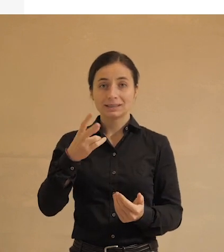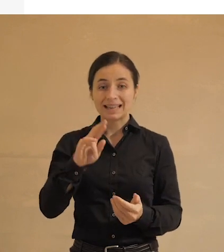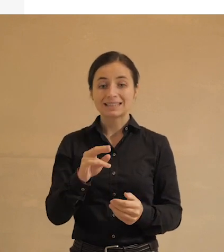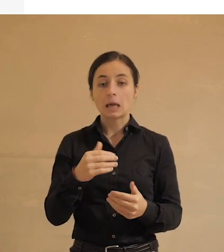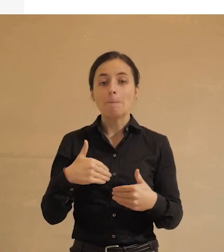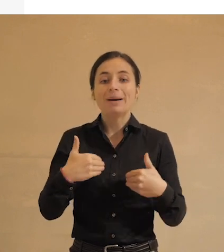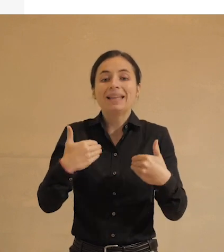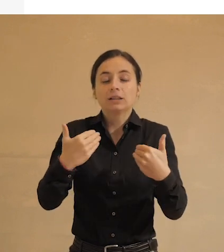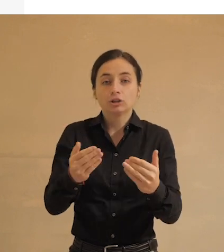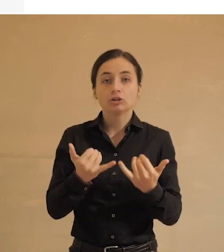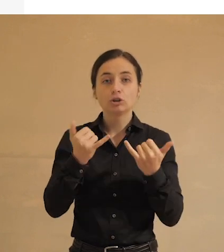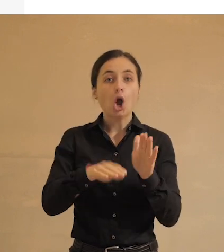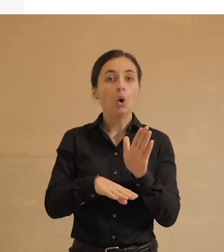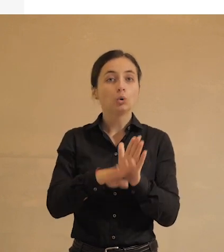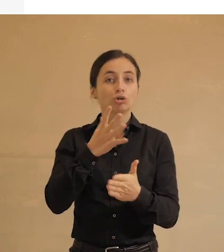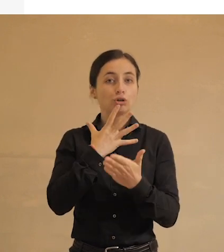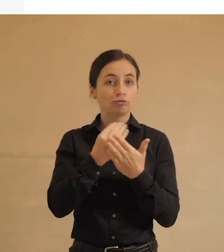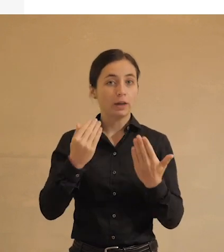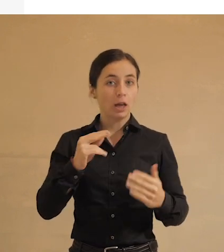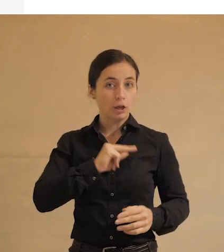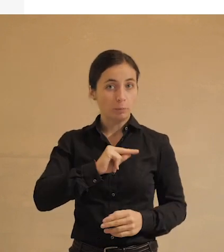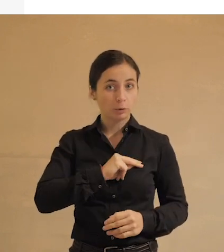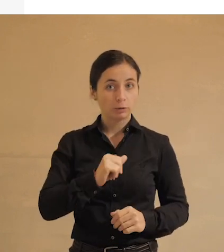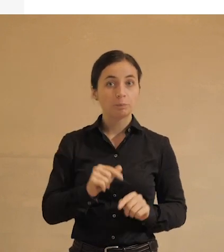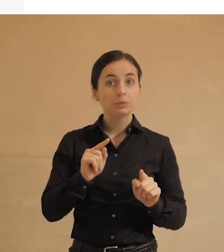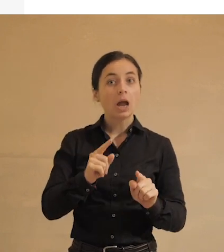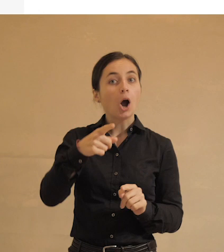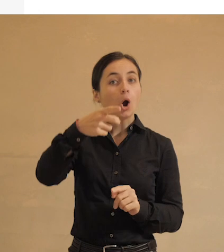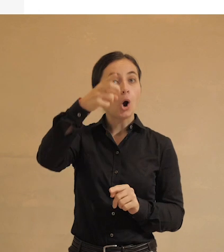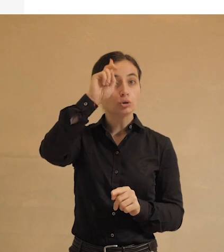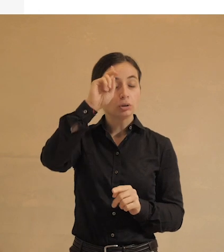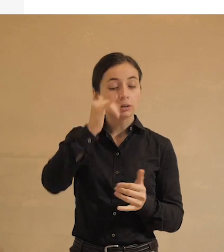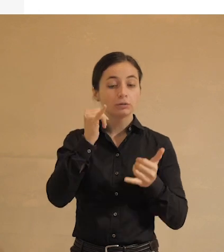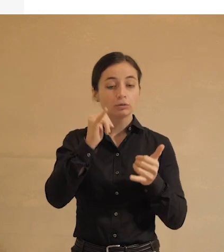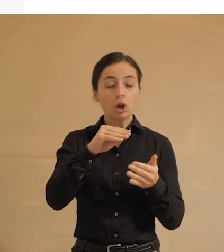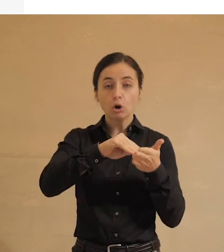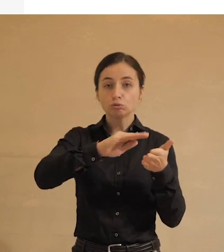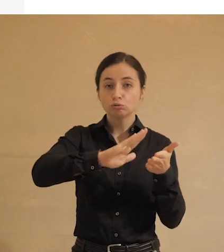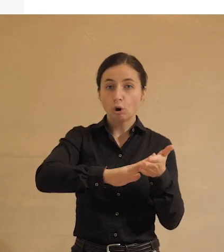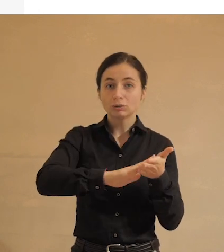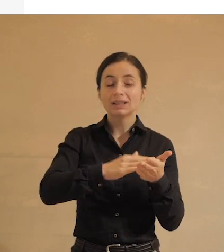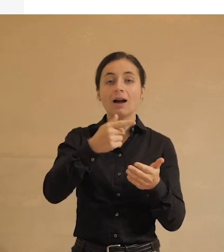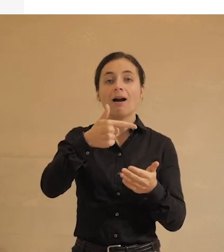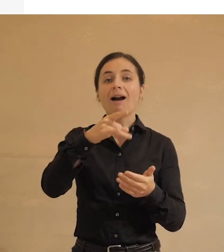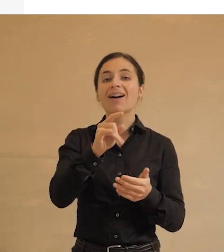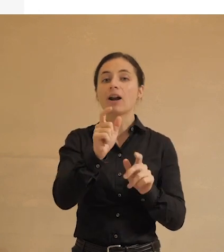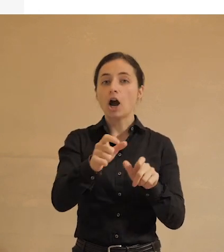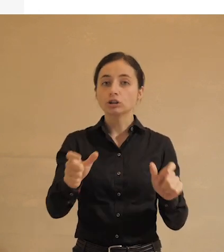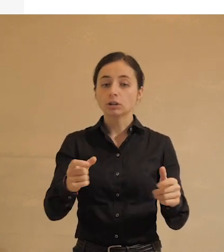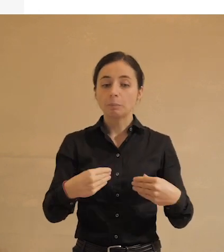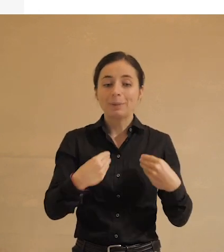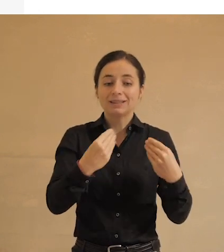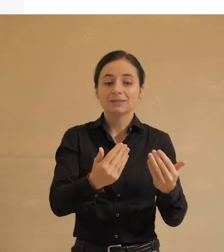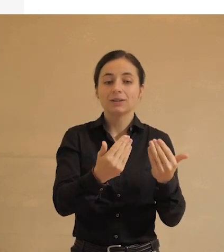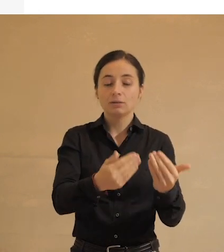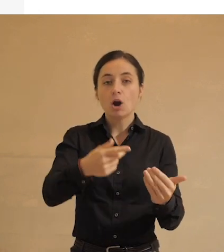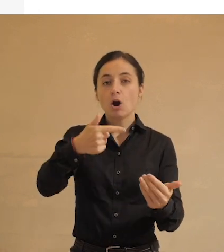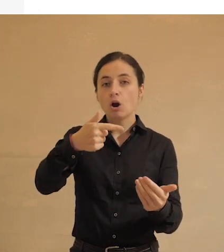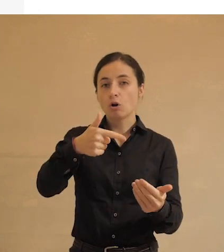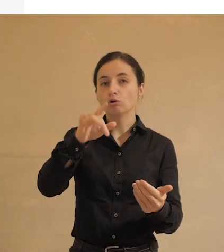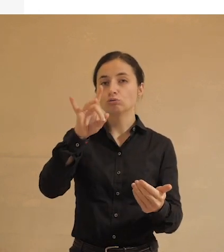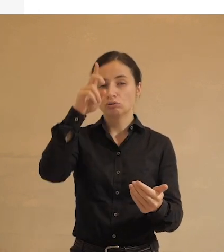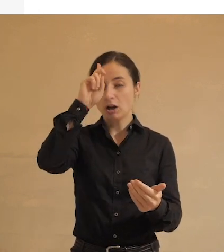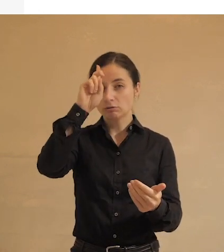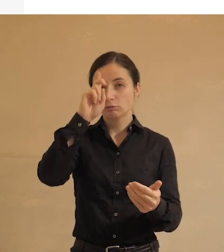правда, и для улучшения своей работы, а государством для учета граждан и для предоставления им государственных